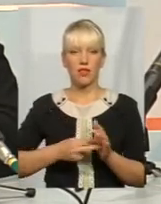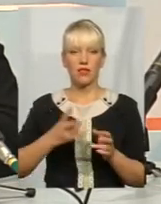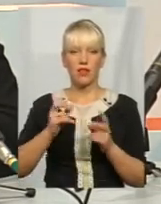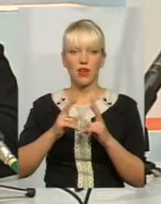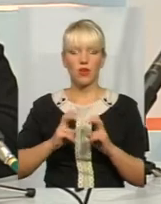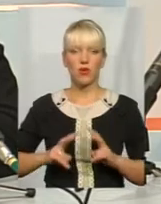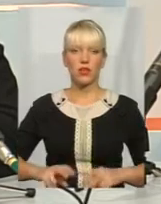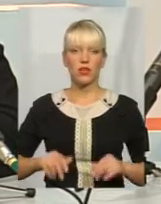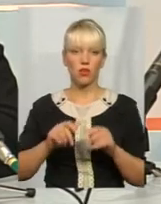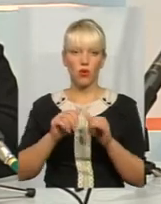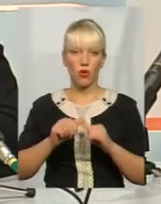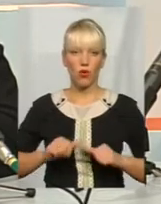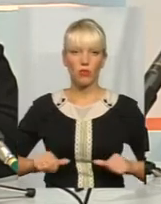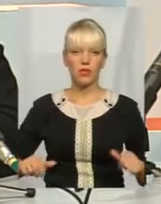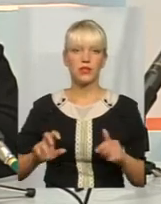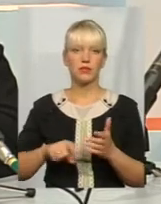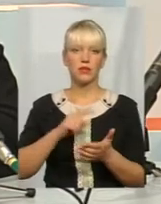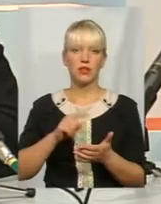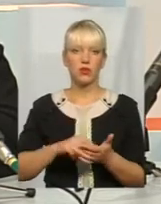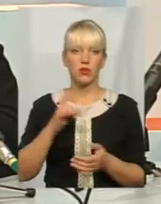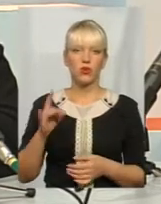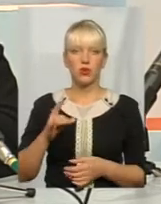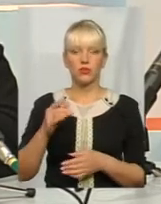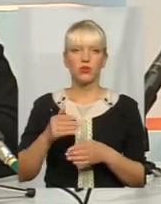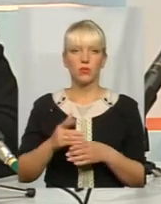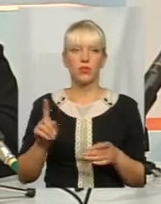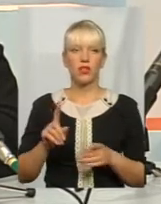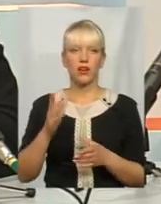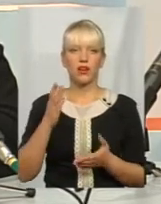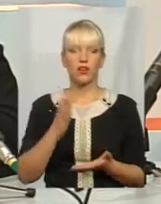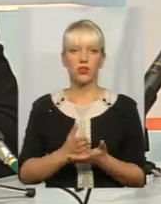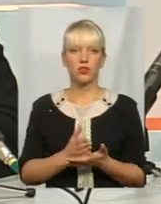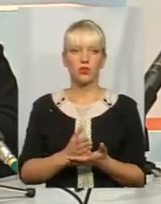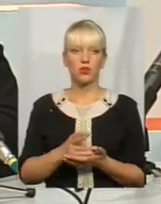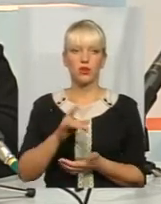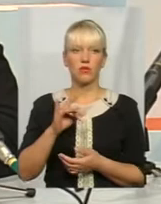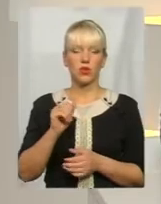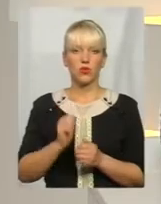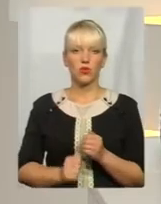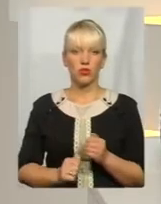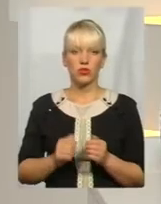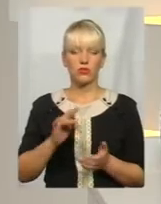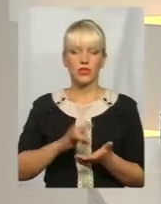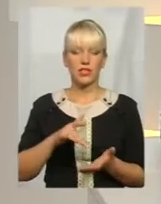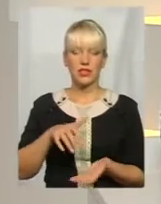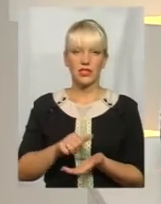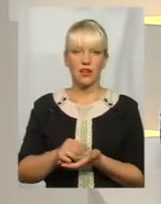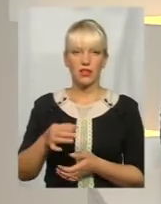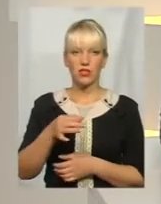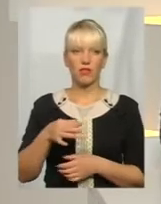питань одноразової виплати допомоги, яка існує при кожному центрі зайнятості в області.